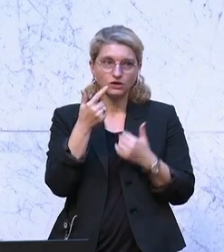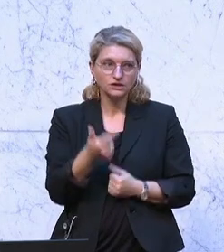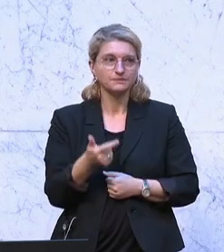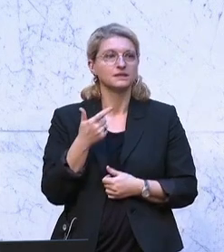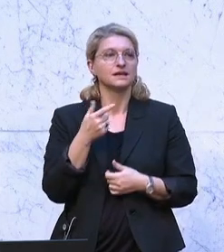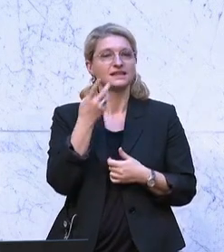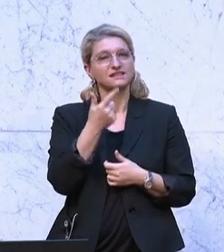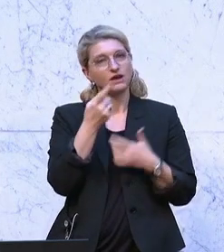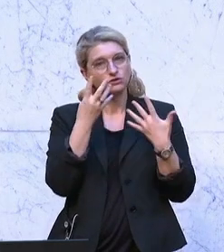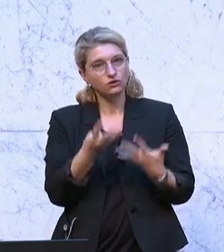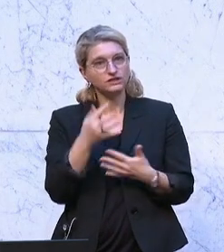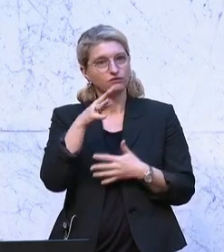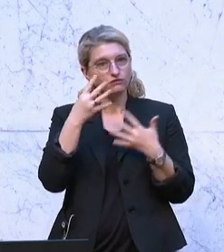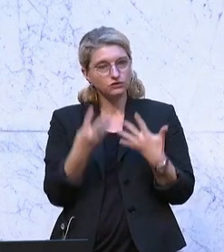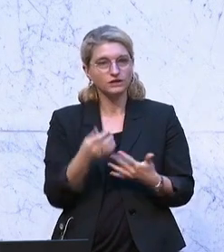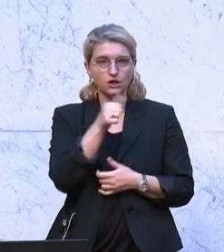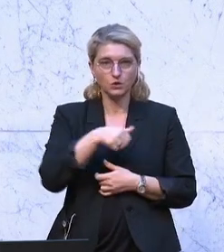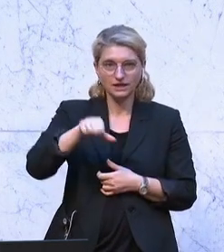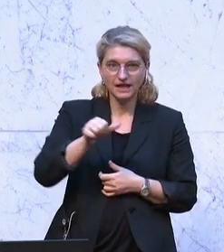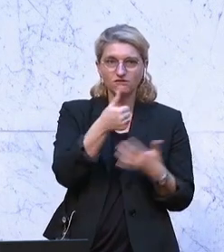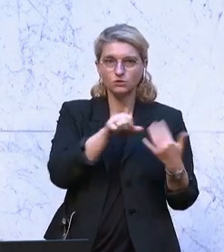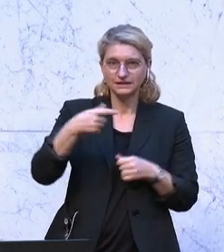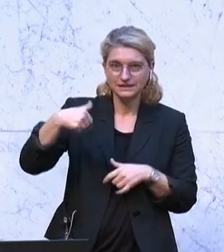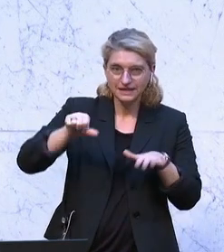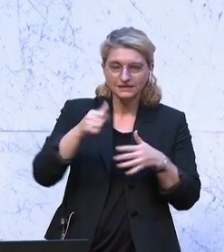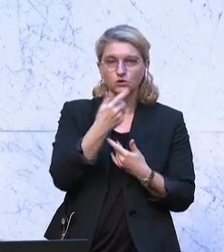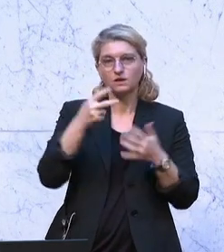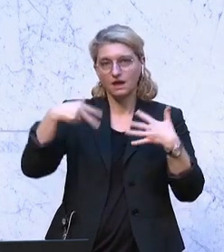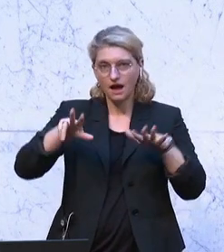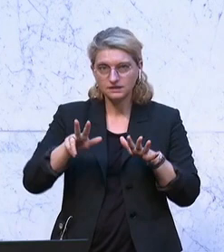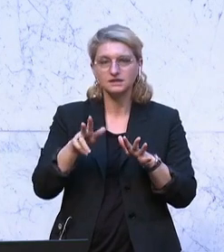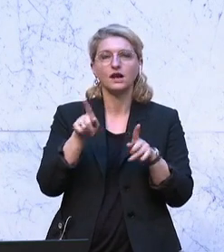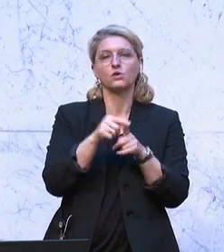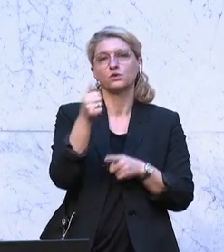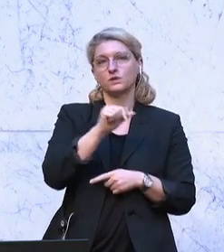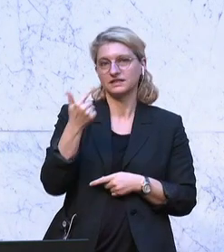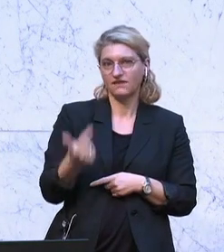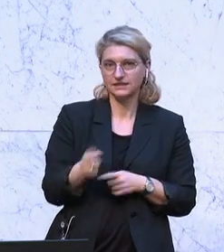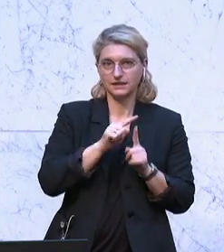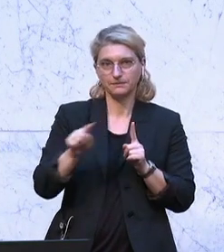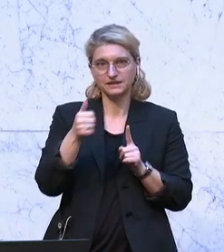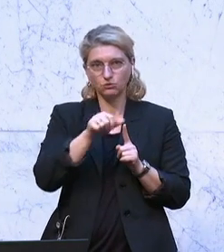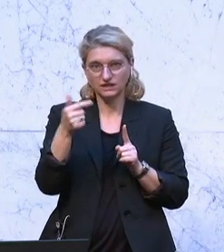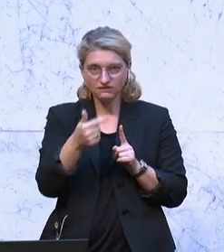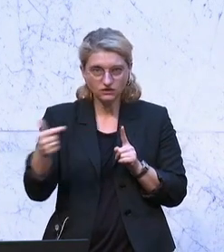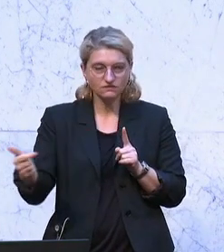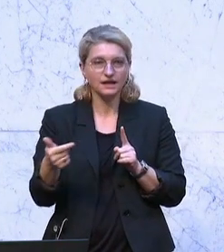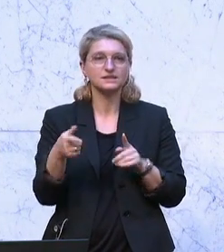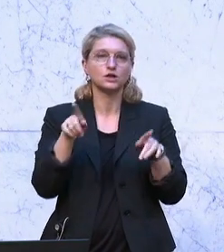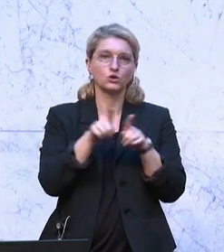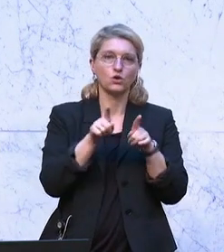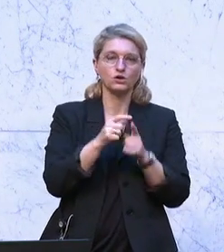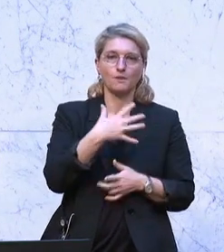Am Anfang stehen gleich zwei Bürgermeister auf dem Rednerpodium, nämlich